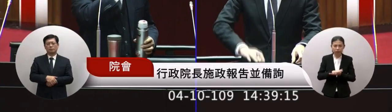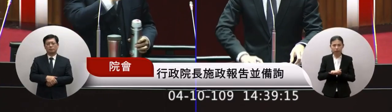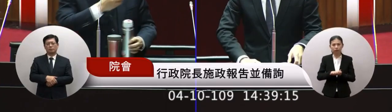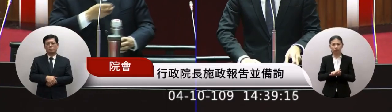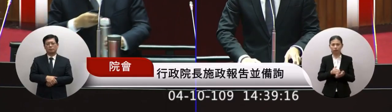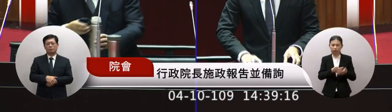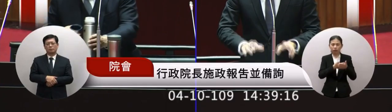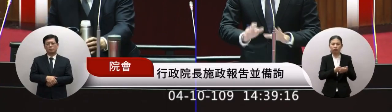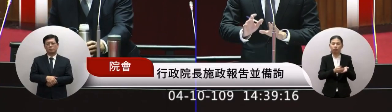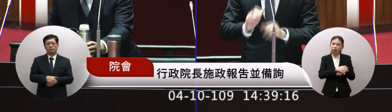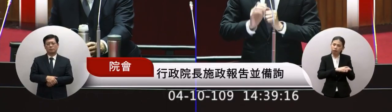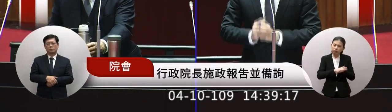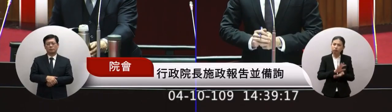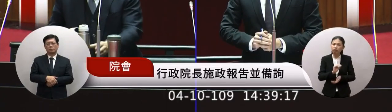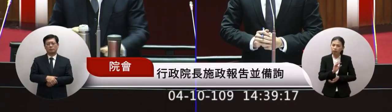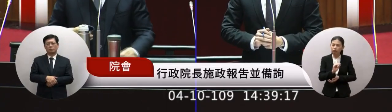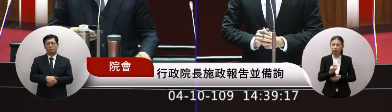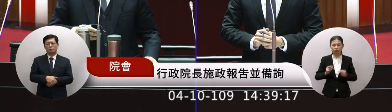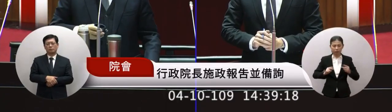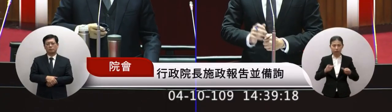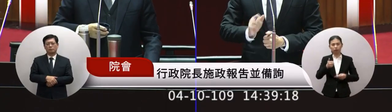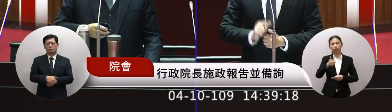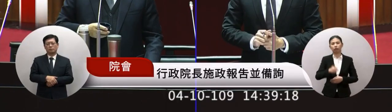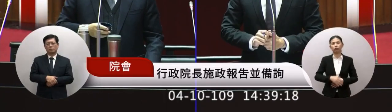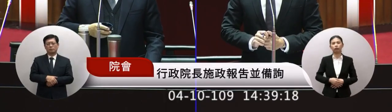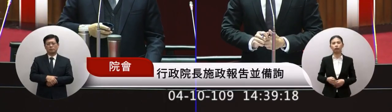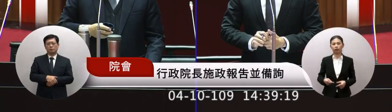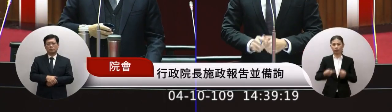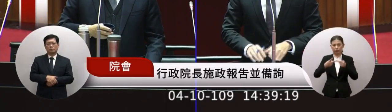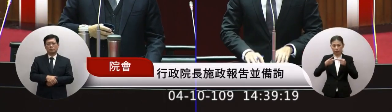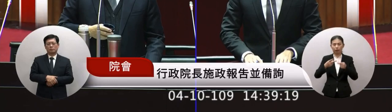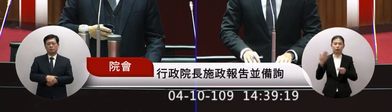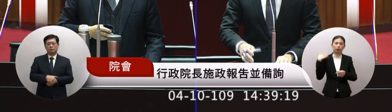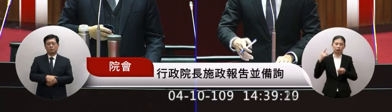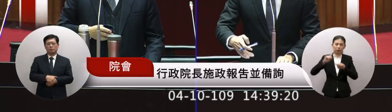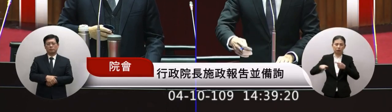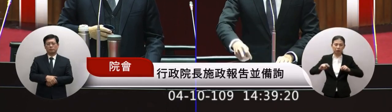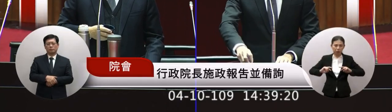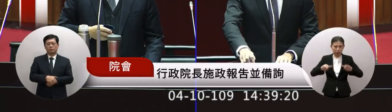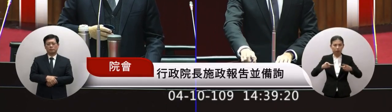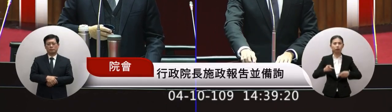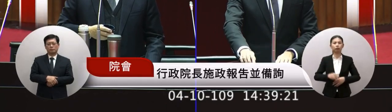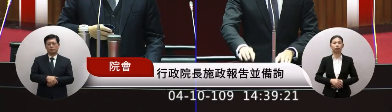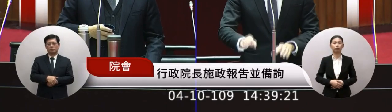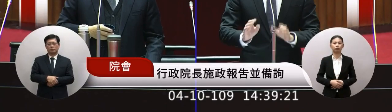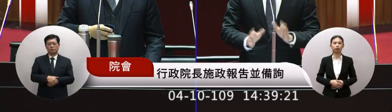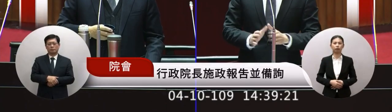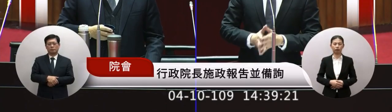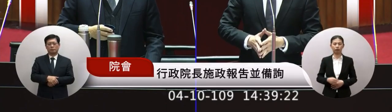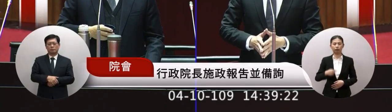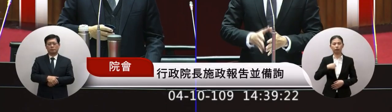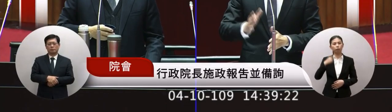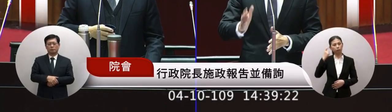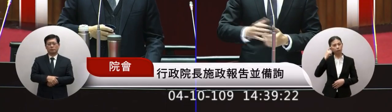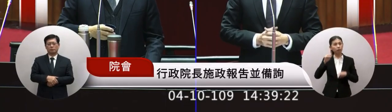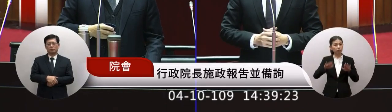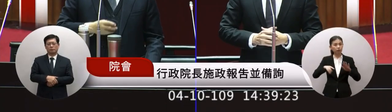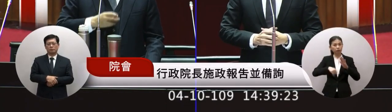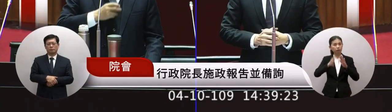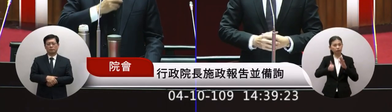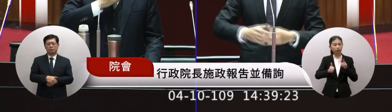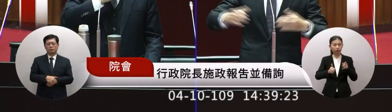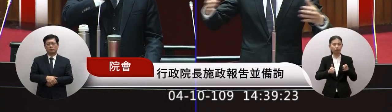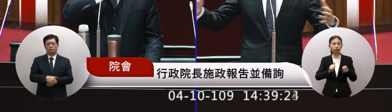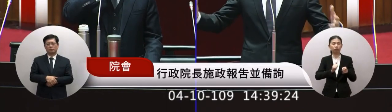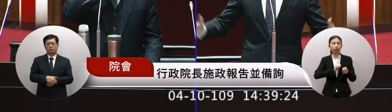跟這個中國南作會第二要跟議長來討論是專業政議的工作專業政議當然我也很肯定現在議長其實